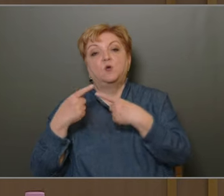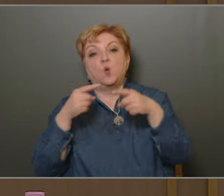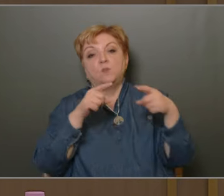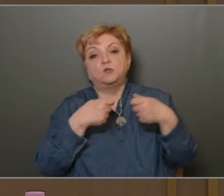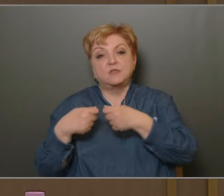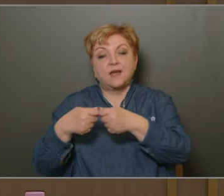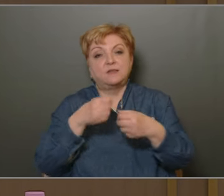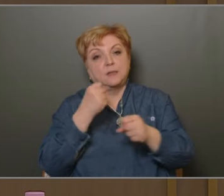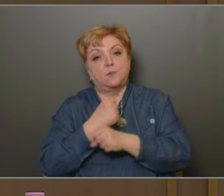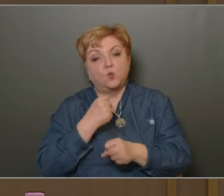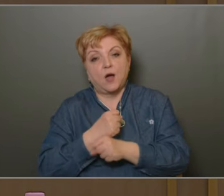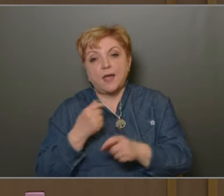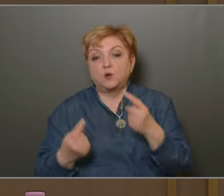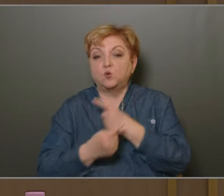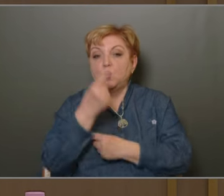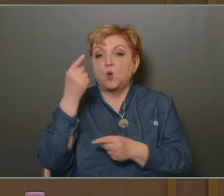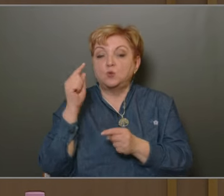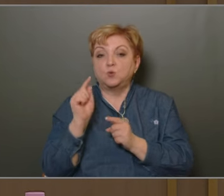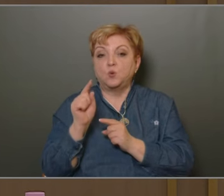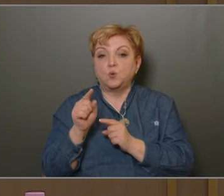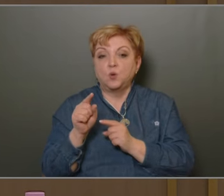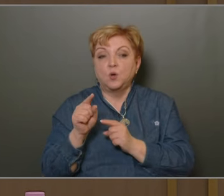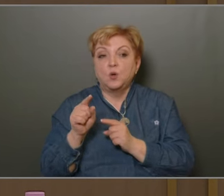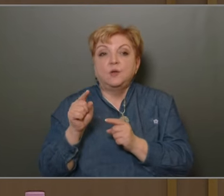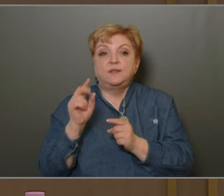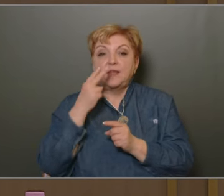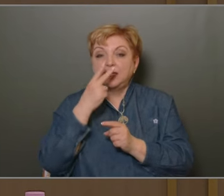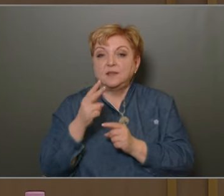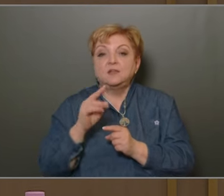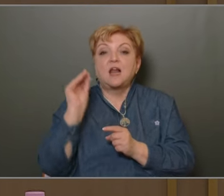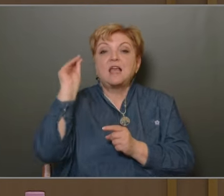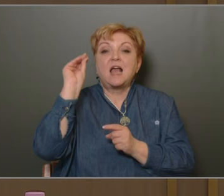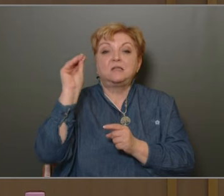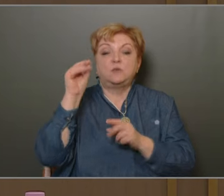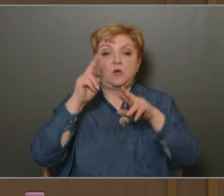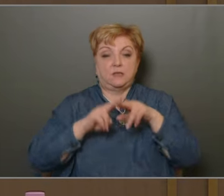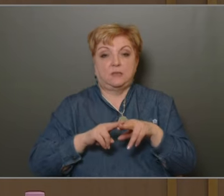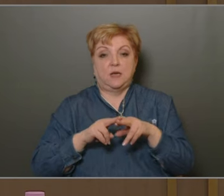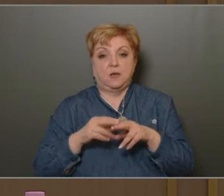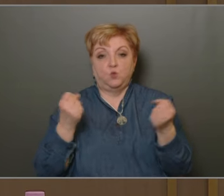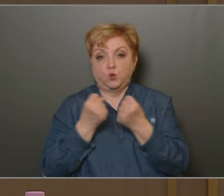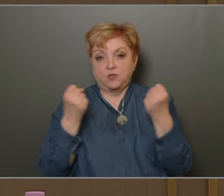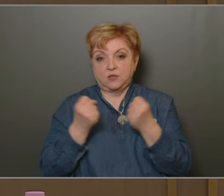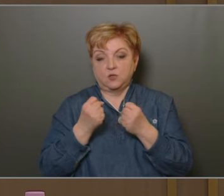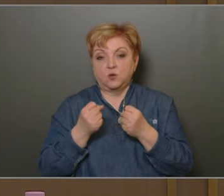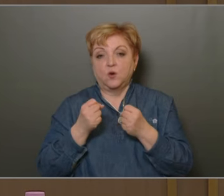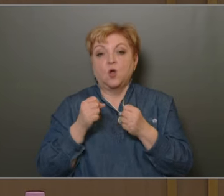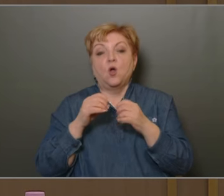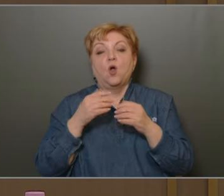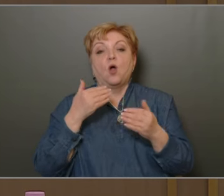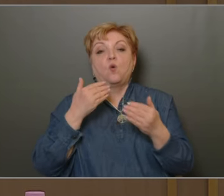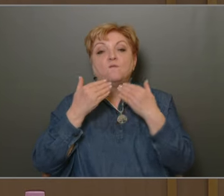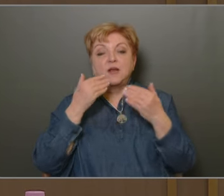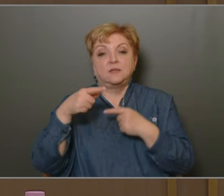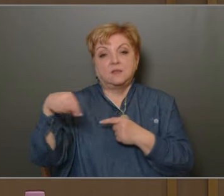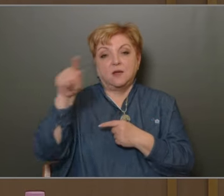munkájáról, különös tekintettel a jellemzőrendszer működéséről, működtetéséről. A konferencián a különös